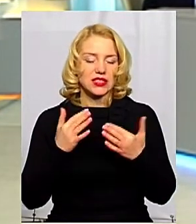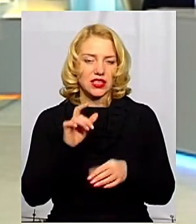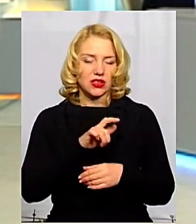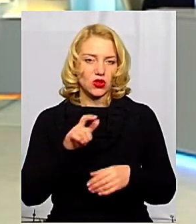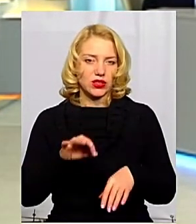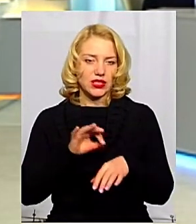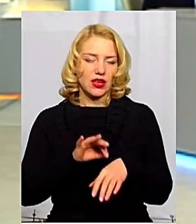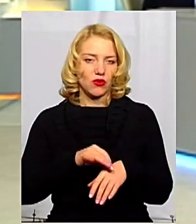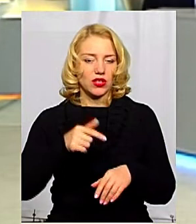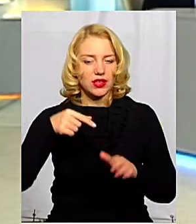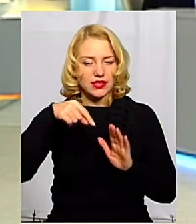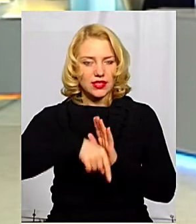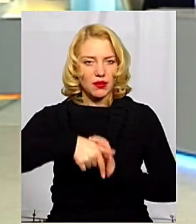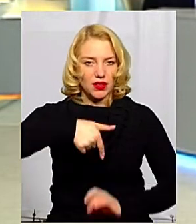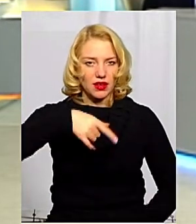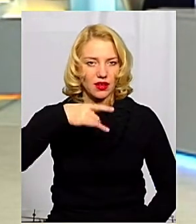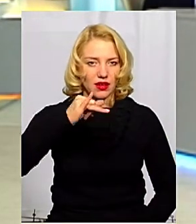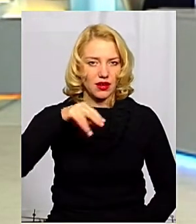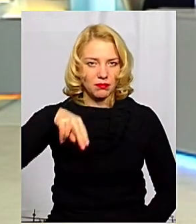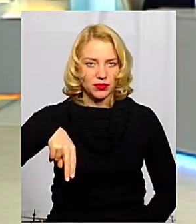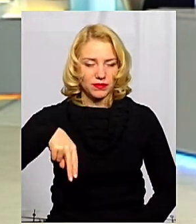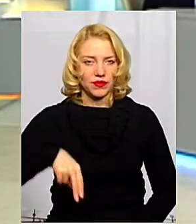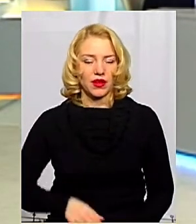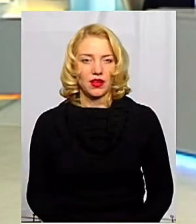саме на грип станом на сьогодні?